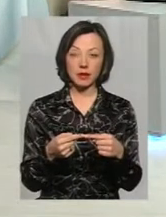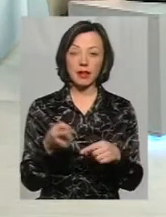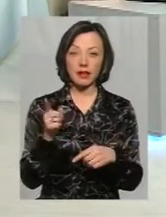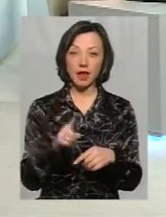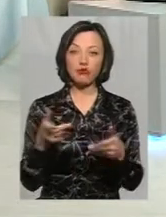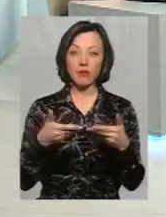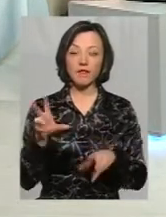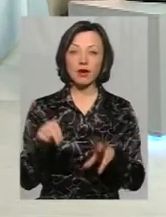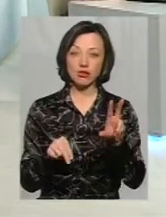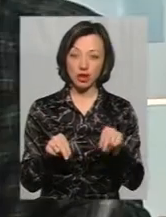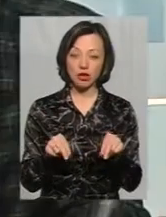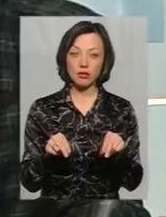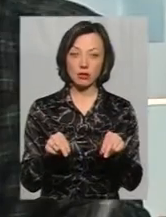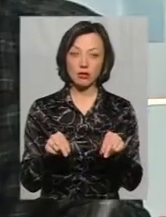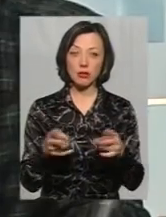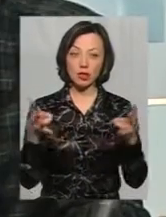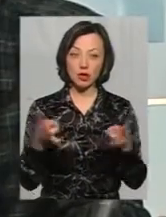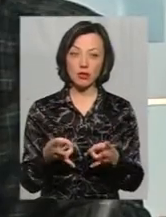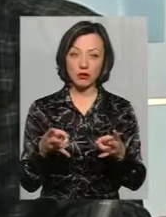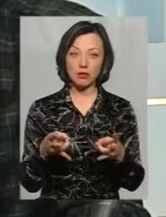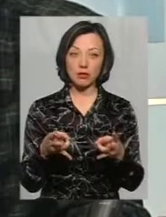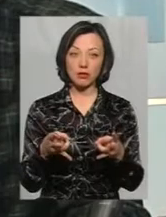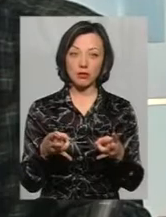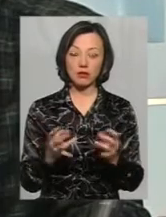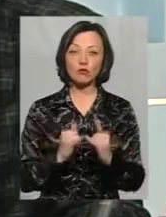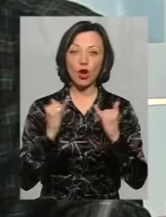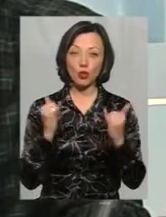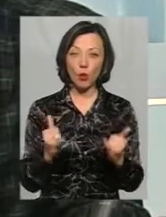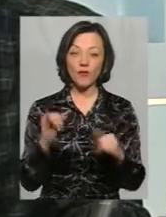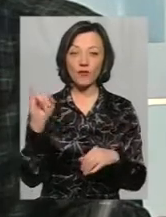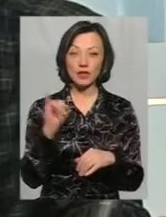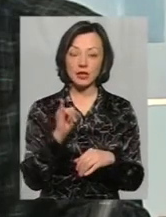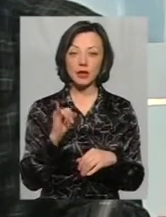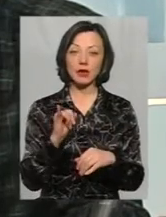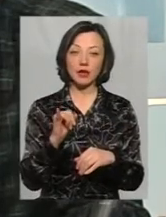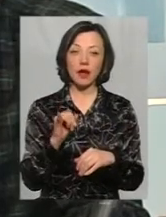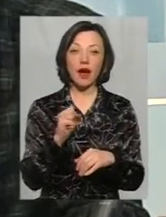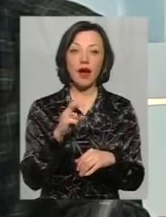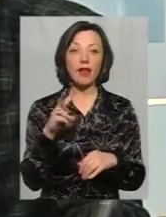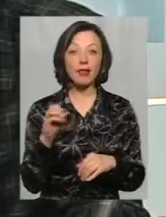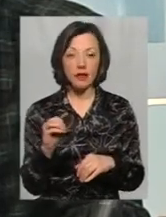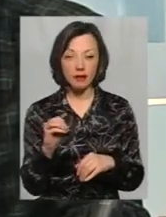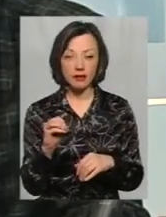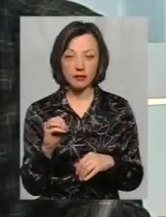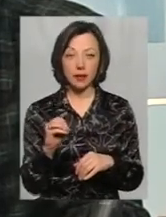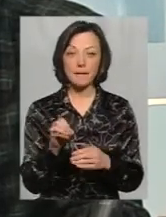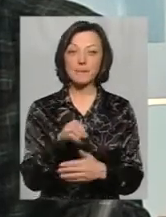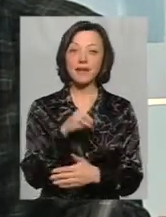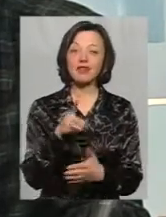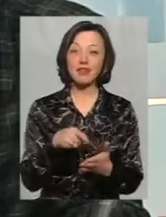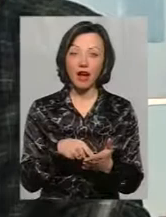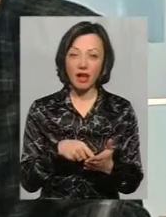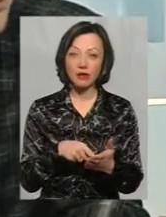те, що ми вважаємо потрібним, як би, вшановувати і поважати. Але питання